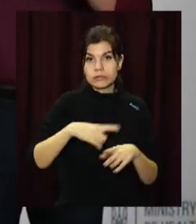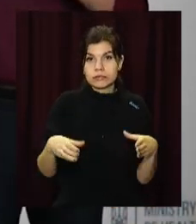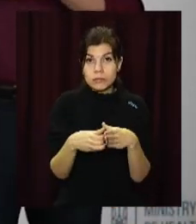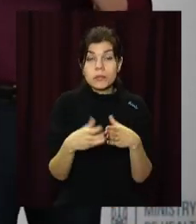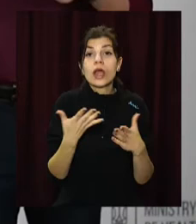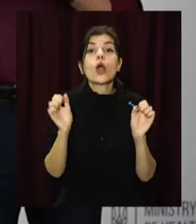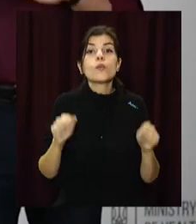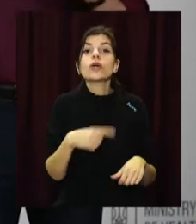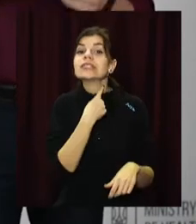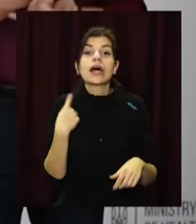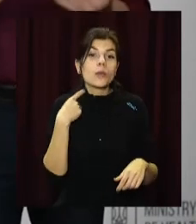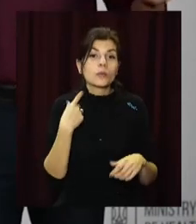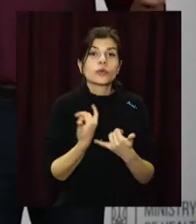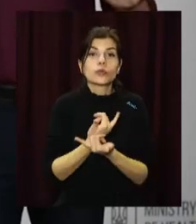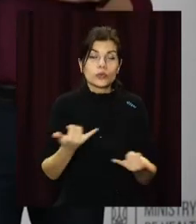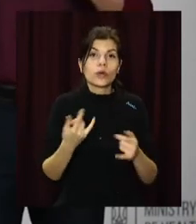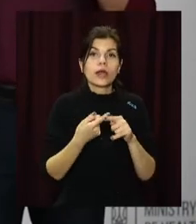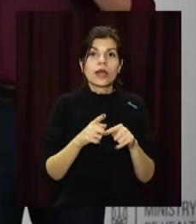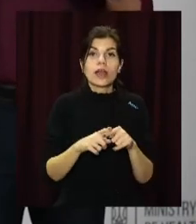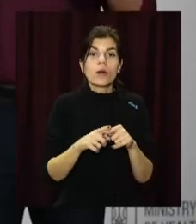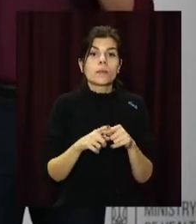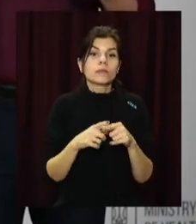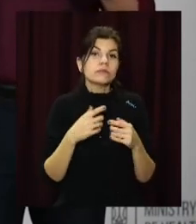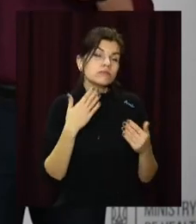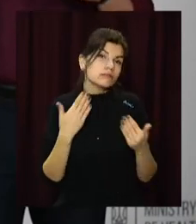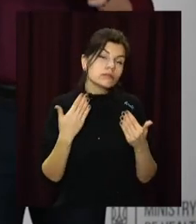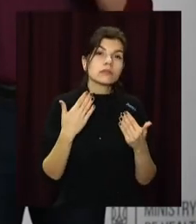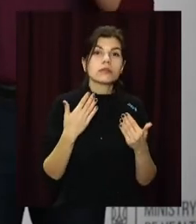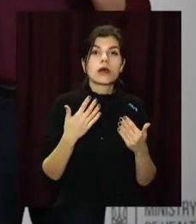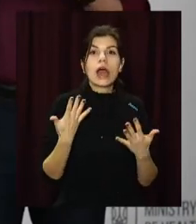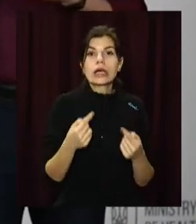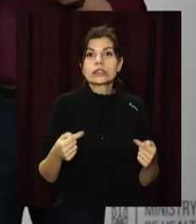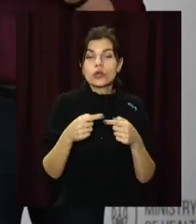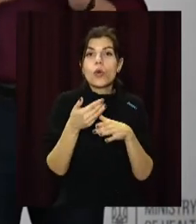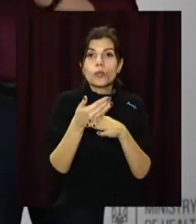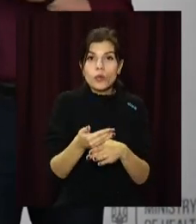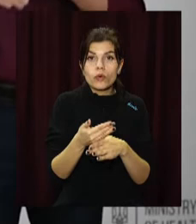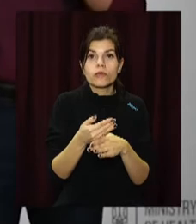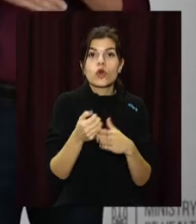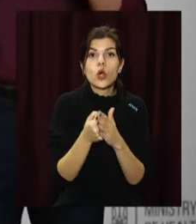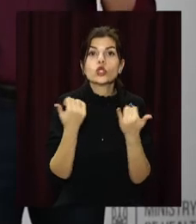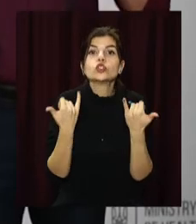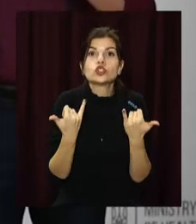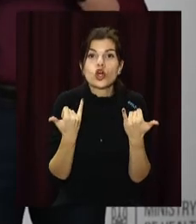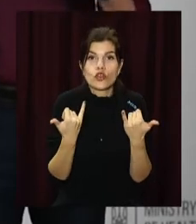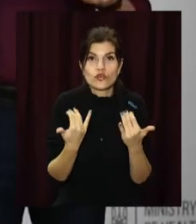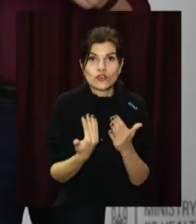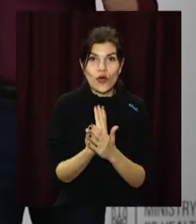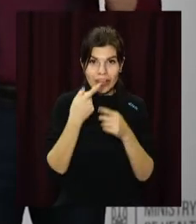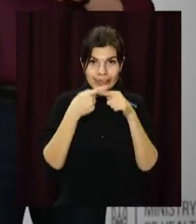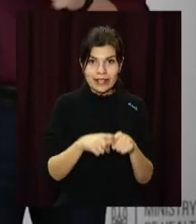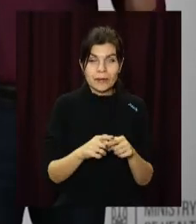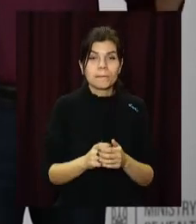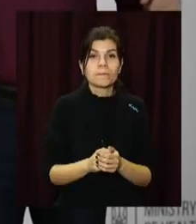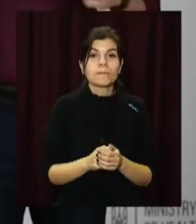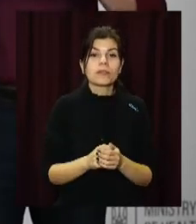які зможуть забезпечити мультидисциплінарний підхід та оптимальні стандарти допомоги відповідно до сучасних вимог. Створення